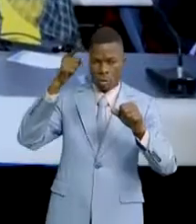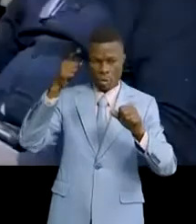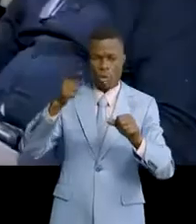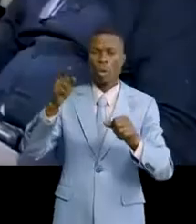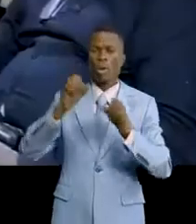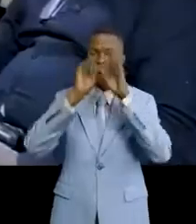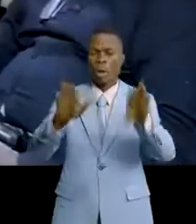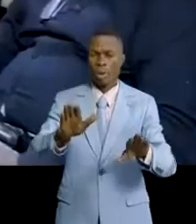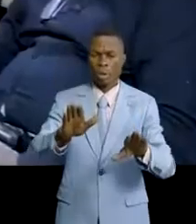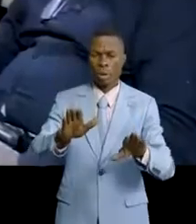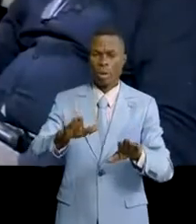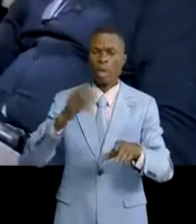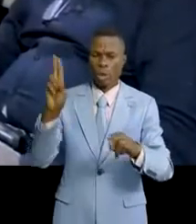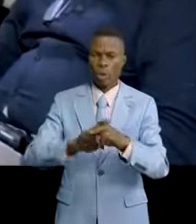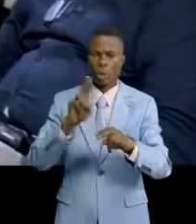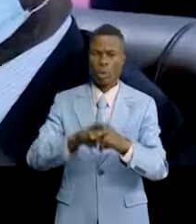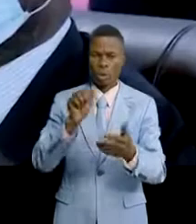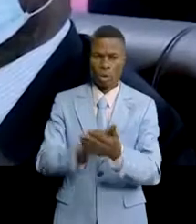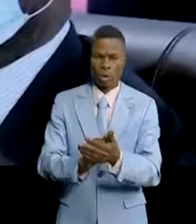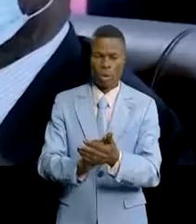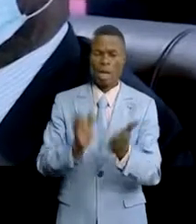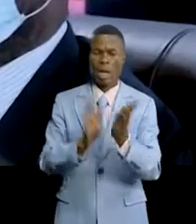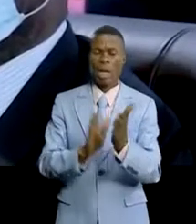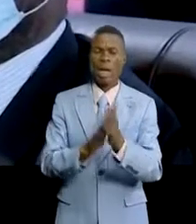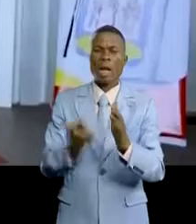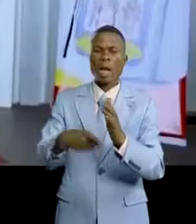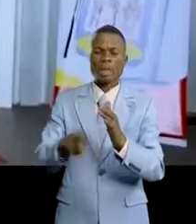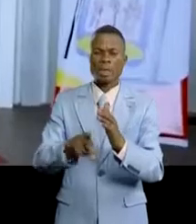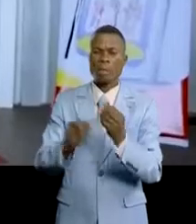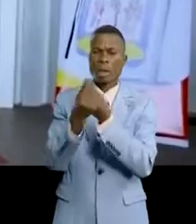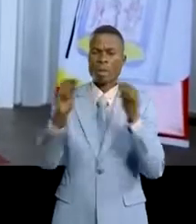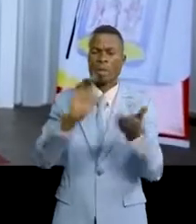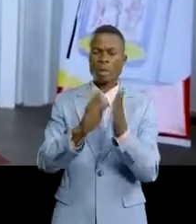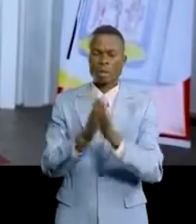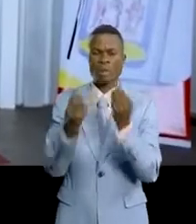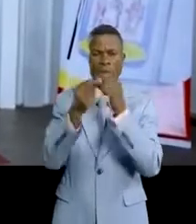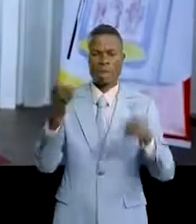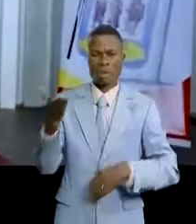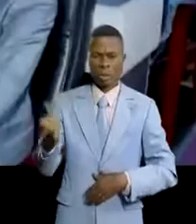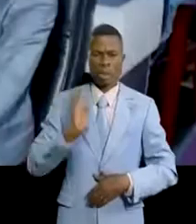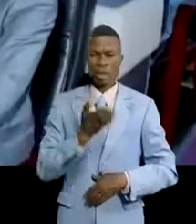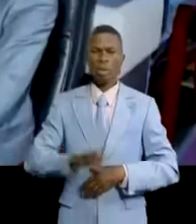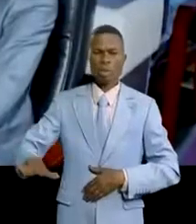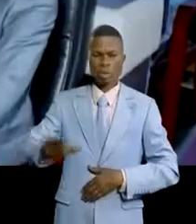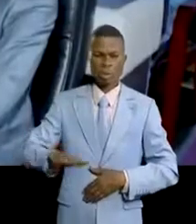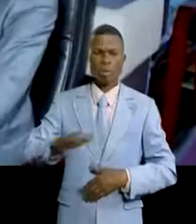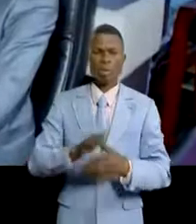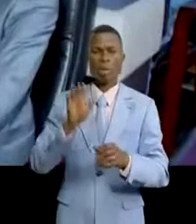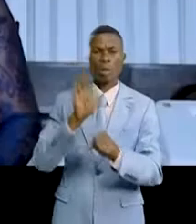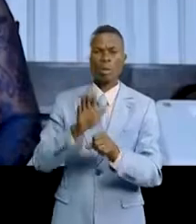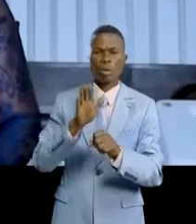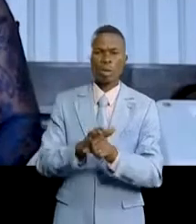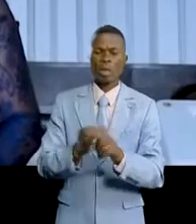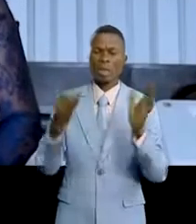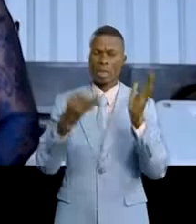avec la mise en application de la gratuité de l'enseignement de base en République démocratique du Congo C'est un ensemble de sept